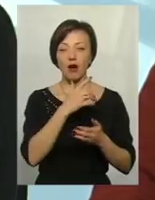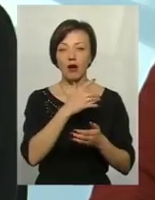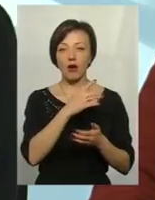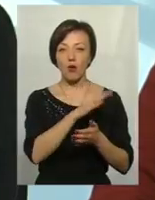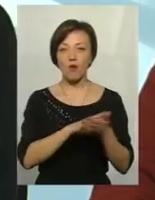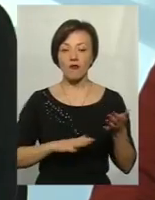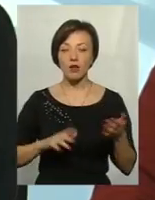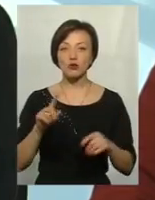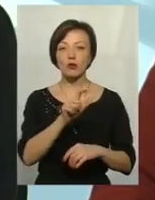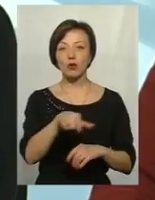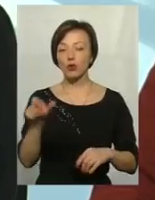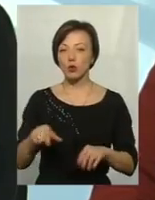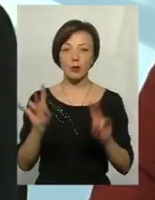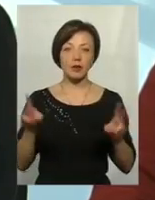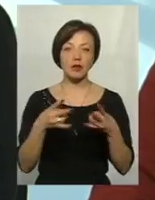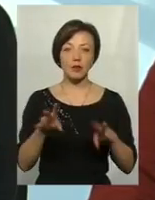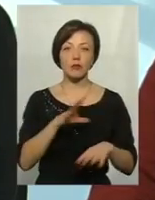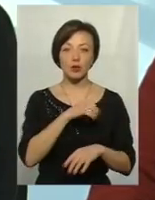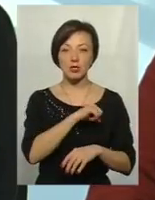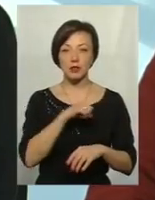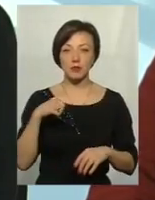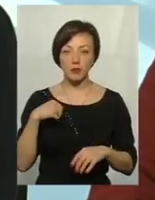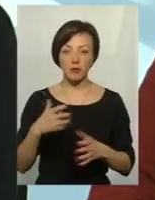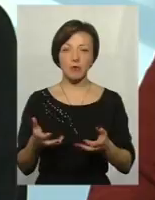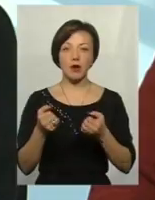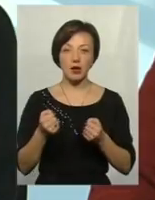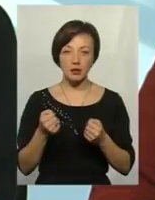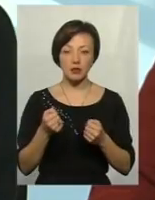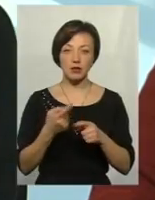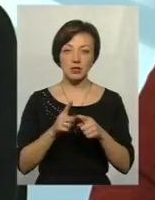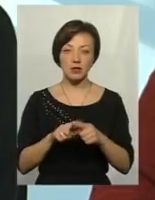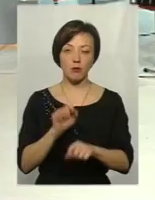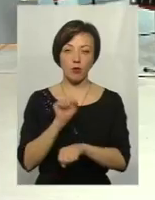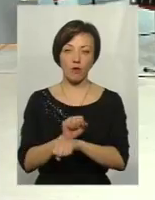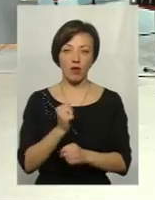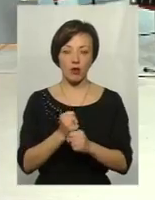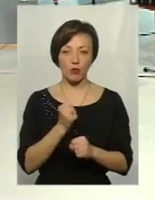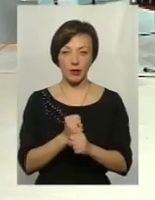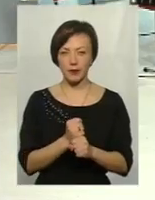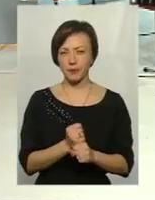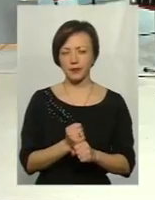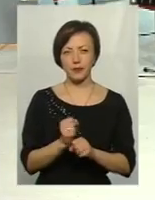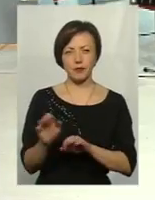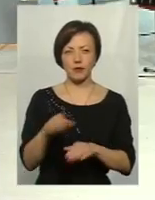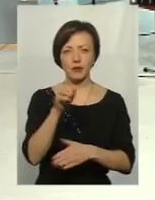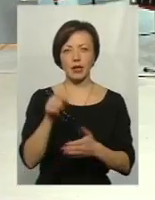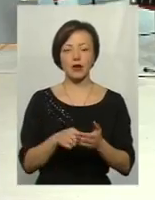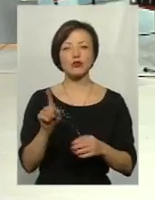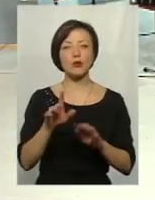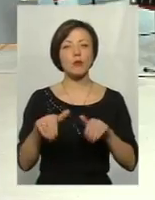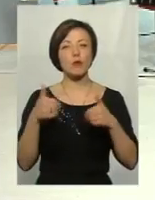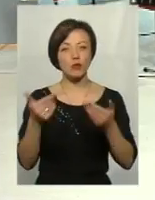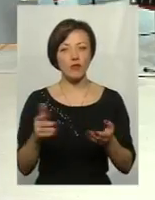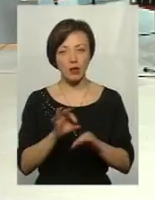людям не доводилося самовільно брати і робити оці блокування. Власне, те, що пропонували, той